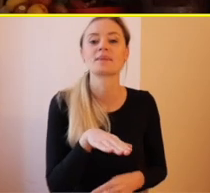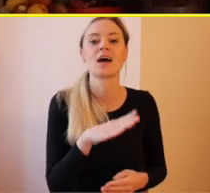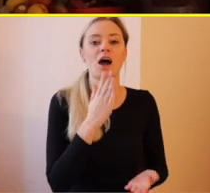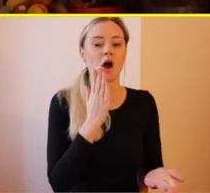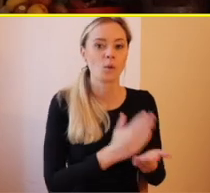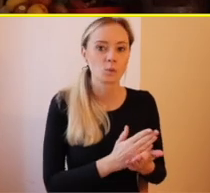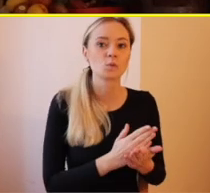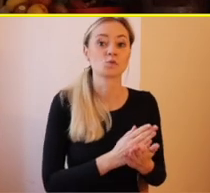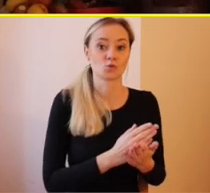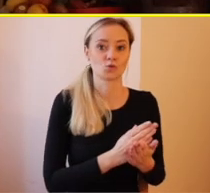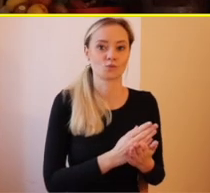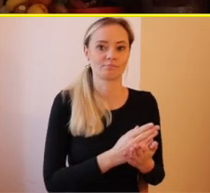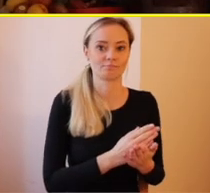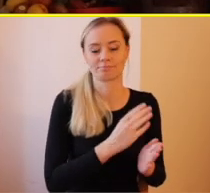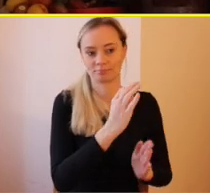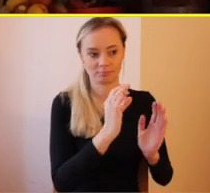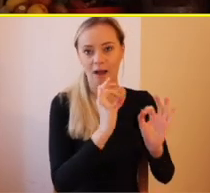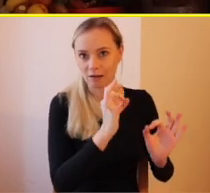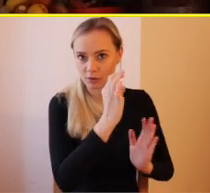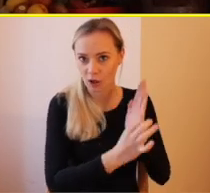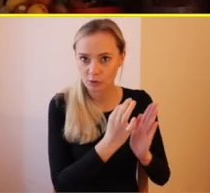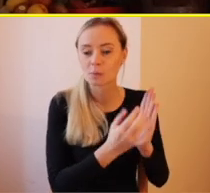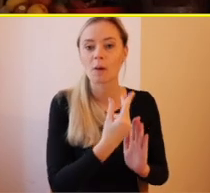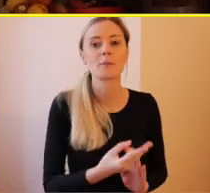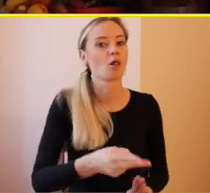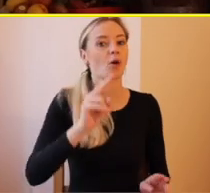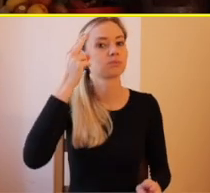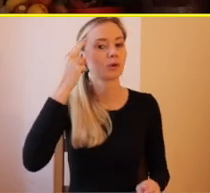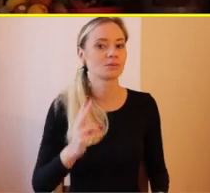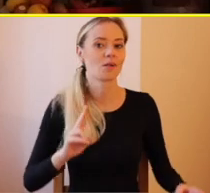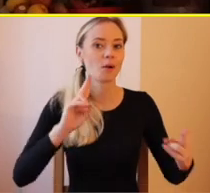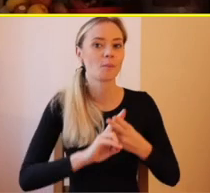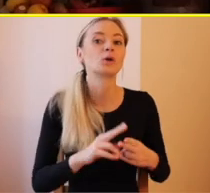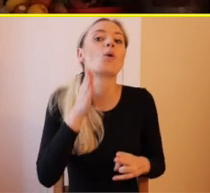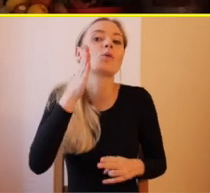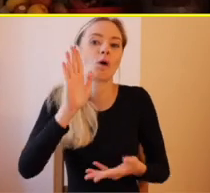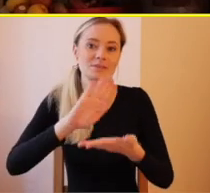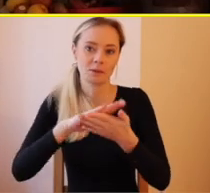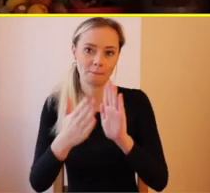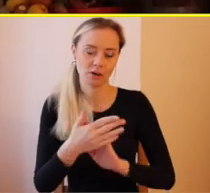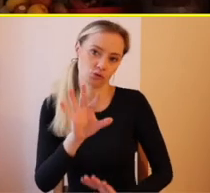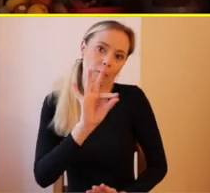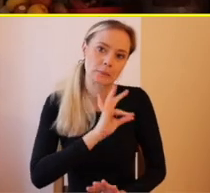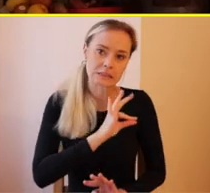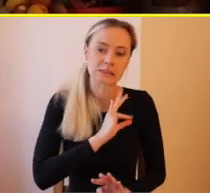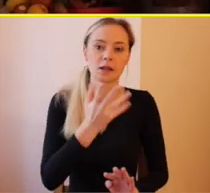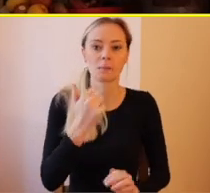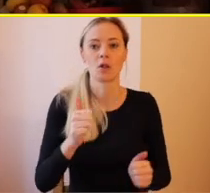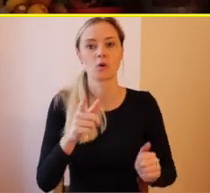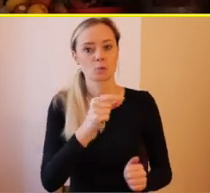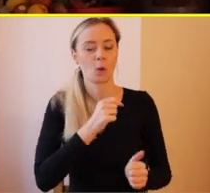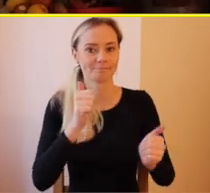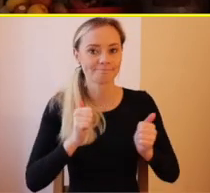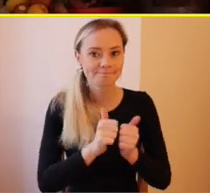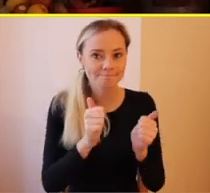vtedy som poznala môjho budúceho manžela. Takže vlastne on